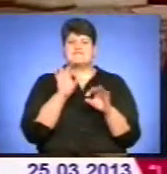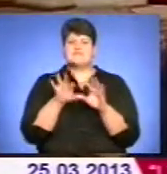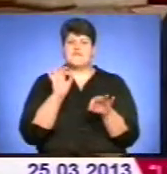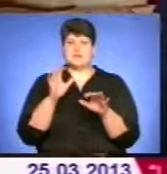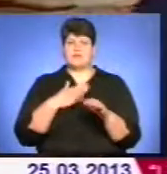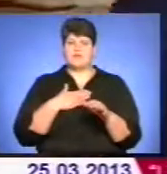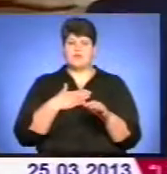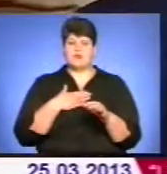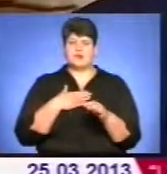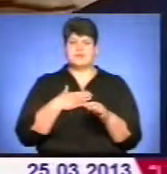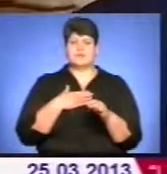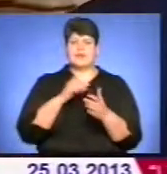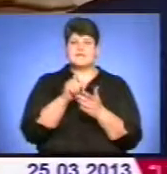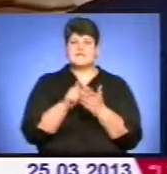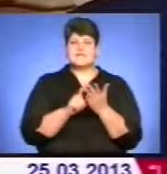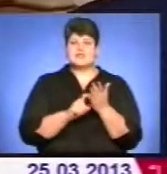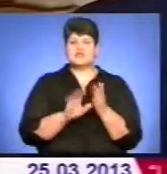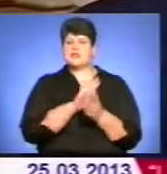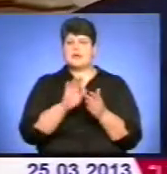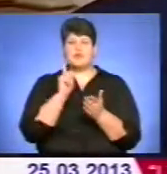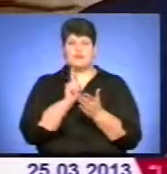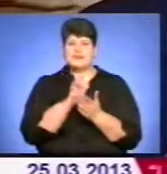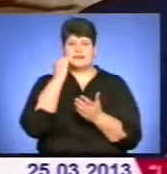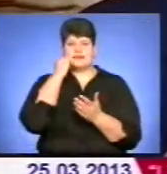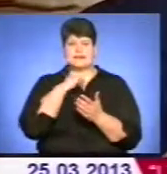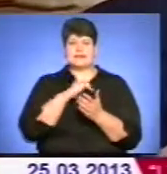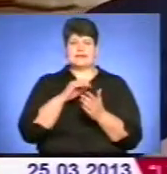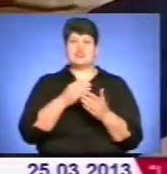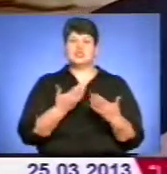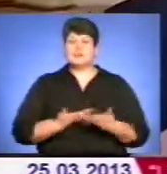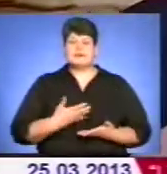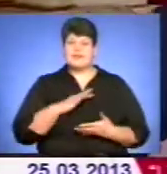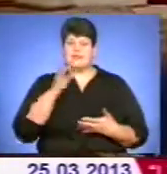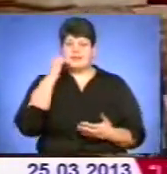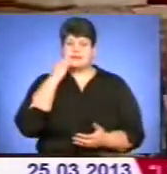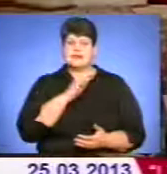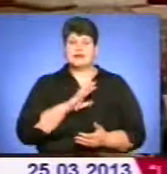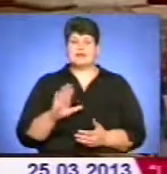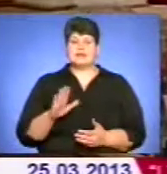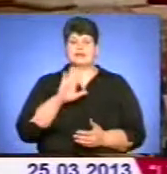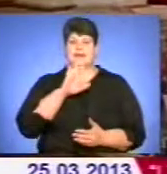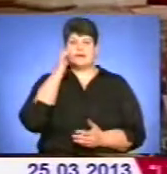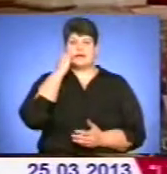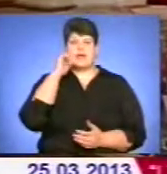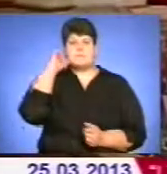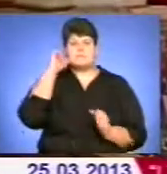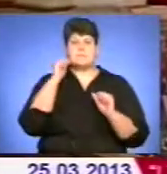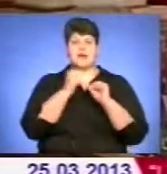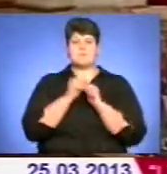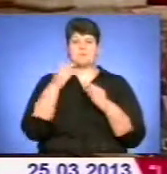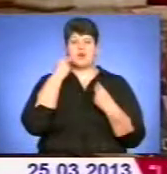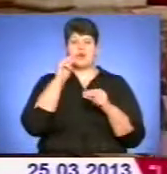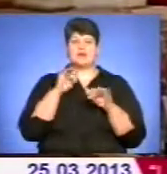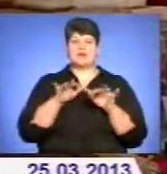вони більше не повинні старити. Як не старіє життя кожного з нас, не старіє наша пам'ять про найкращі події в